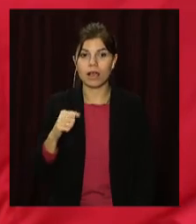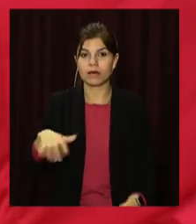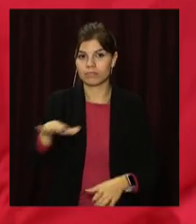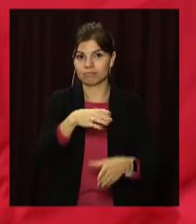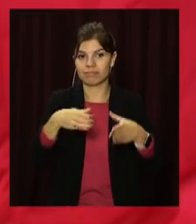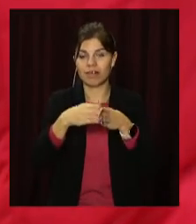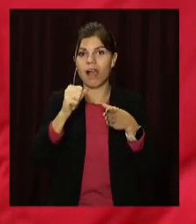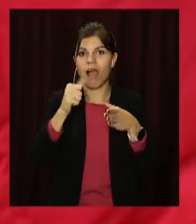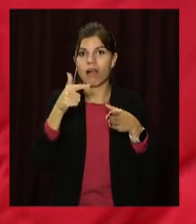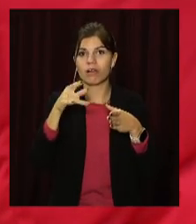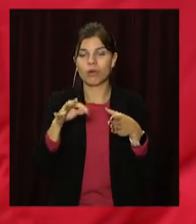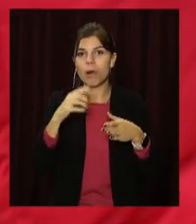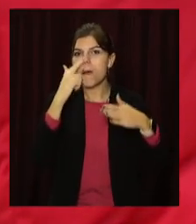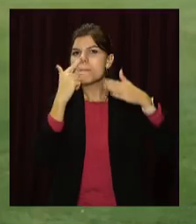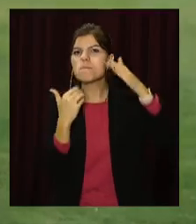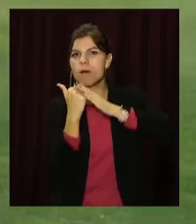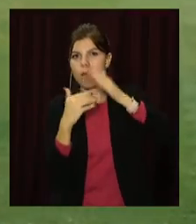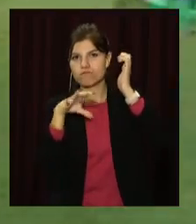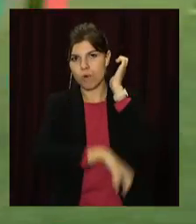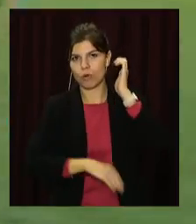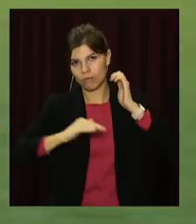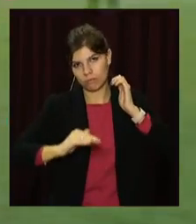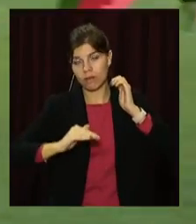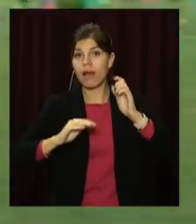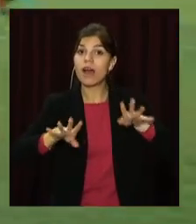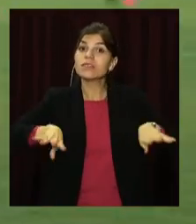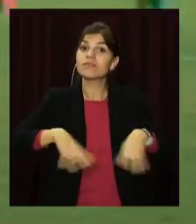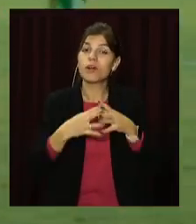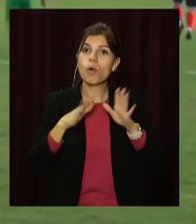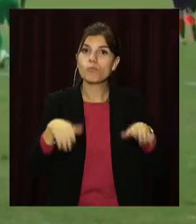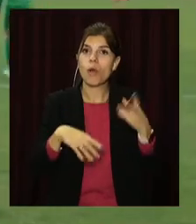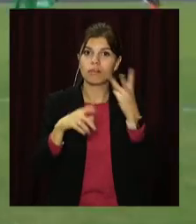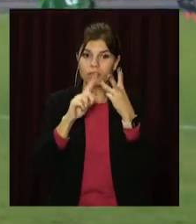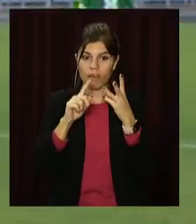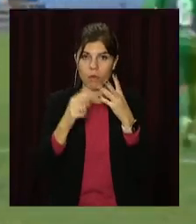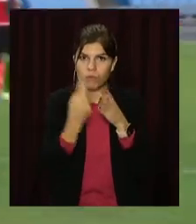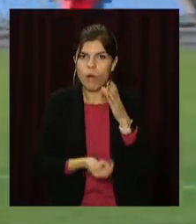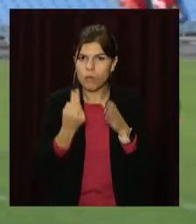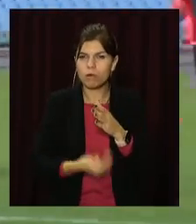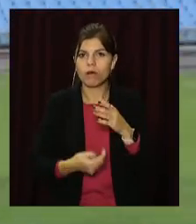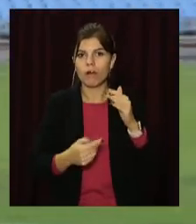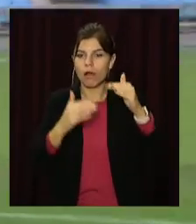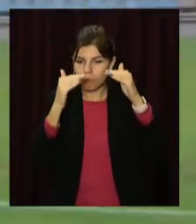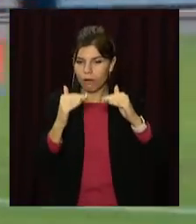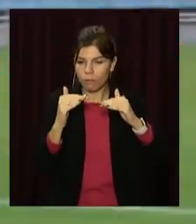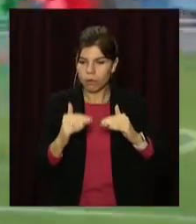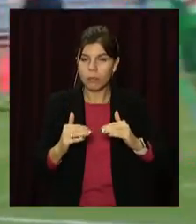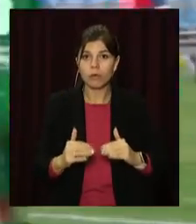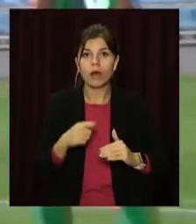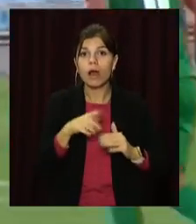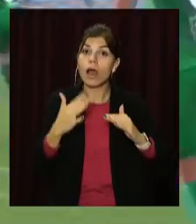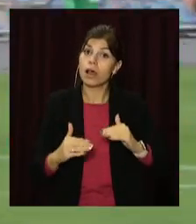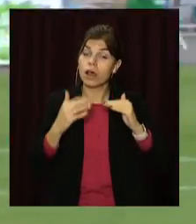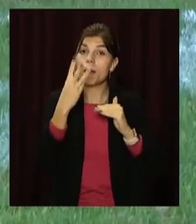залишається на передостанній сходинці. Реабілітуватися після третєї поспіль поразки команда з Магдалинівки зможе